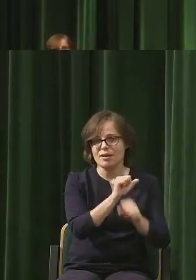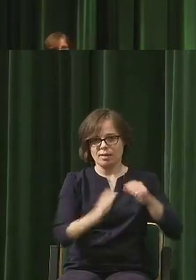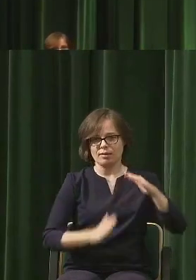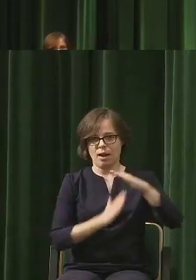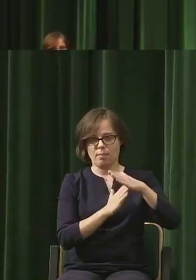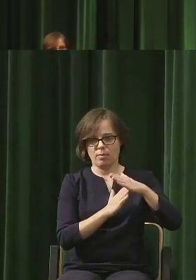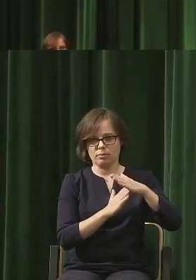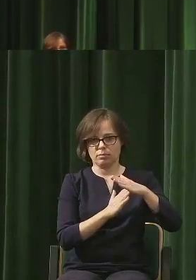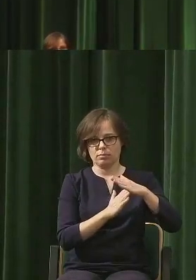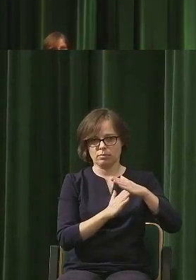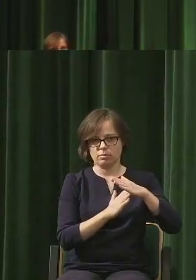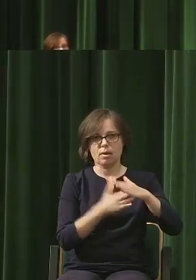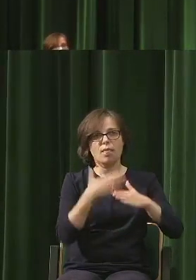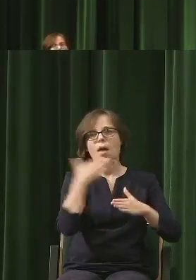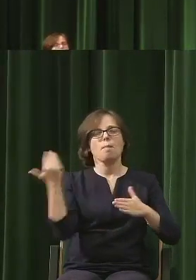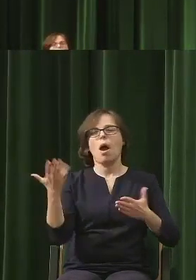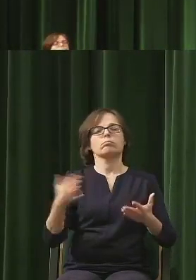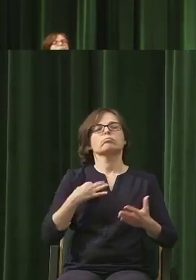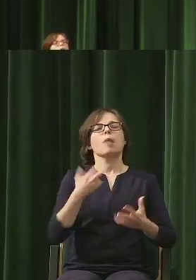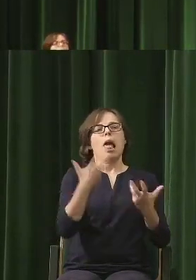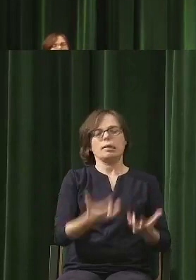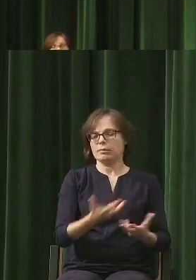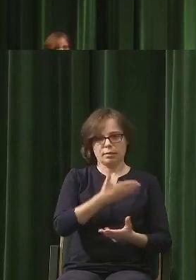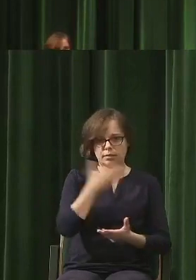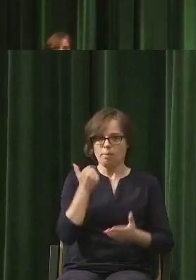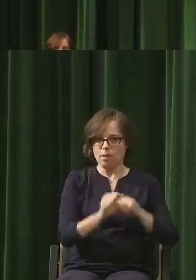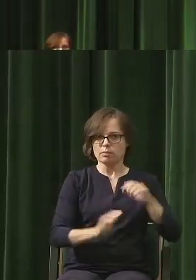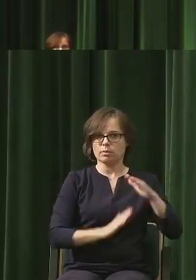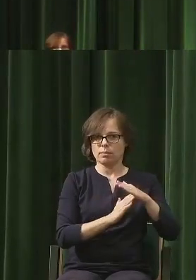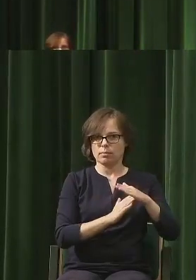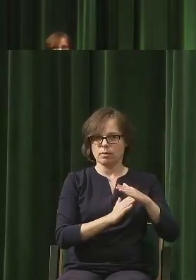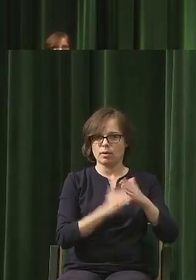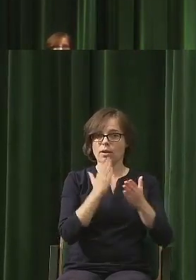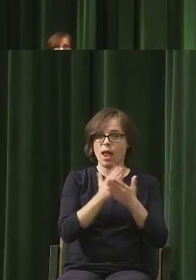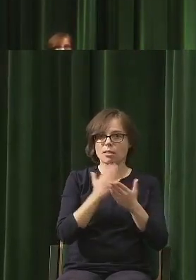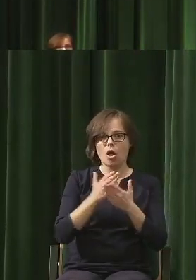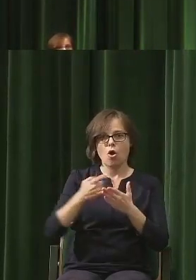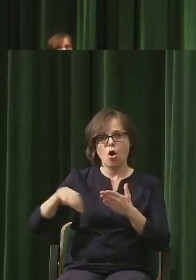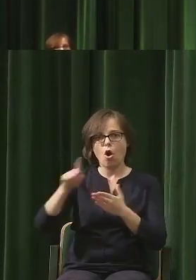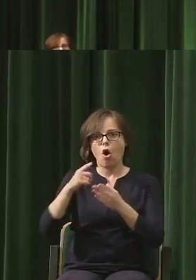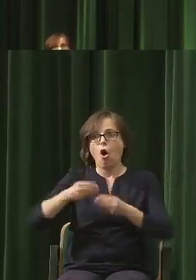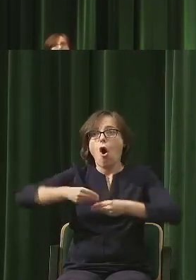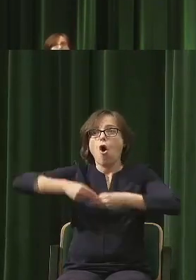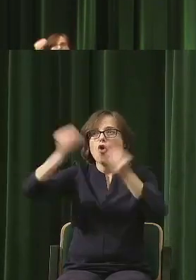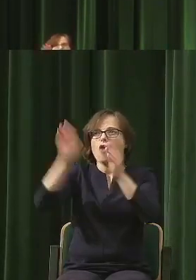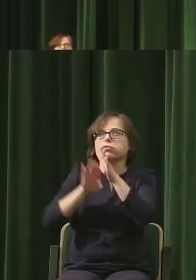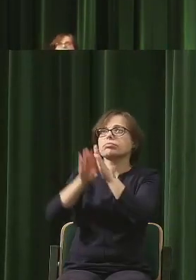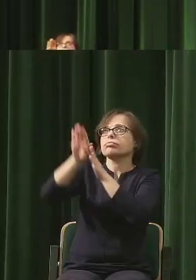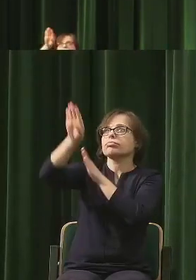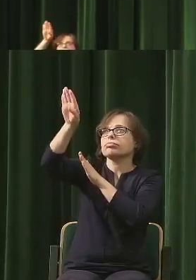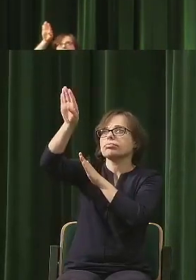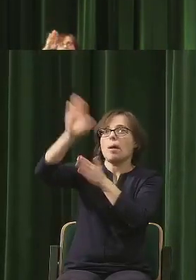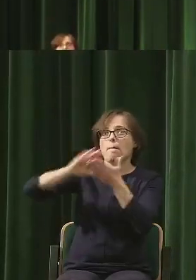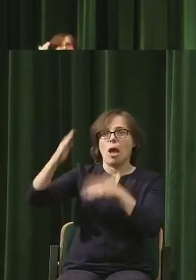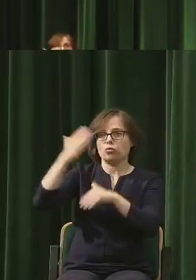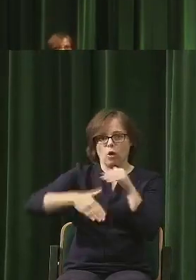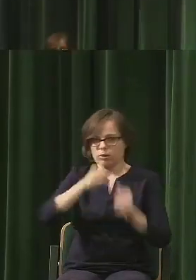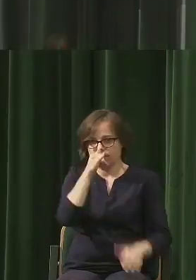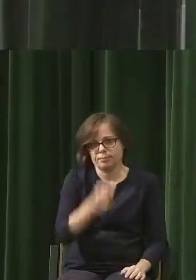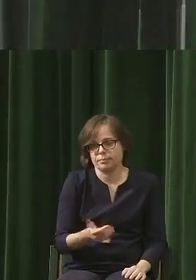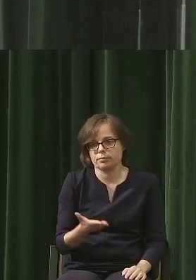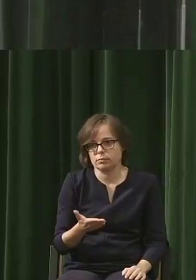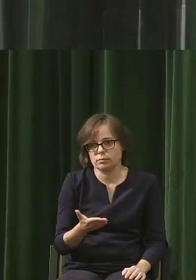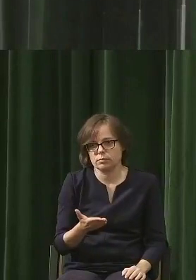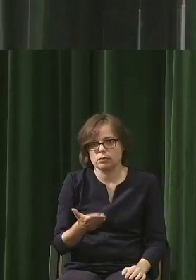ograniczona ilość. Czyli wzrost wykładniczy nie może trwać w nieskończoność, ale jest arytmetyczną niemożliwością, znaczy jest